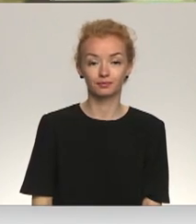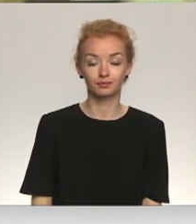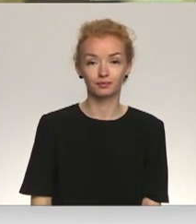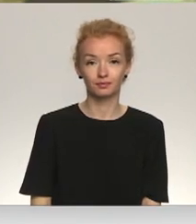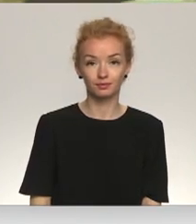tālāks reportus.